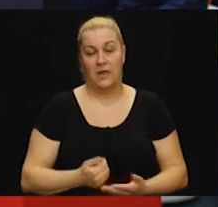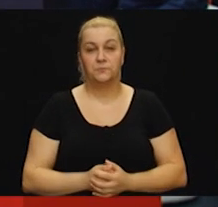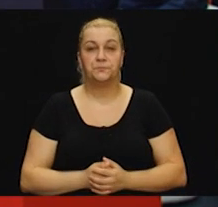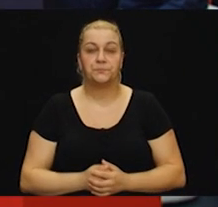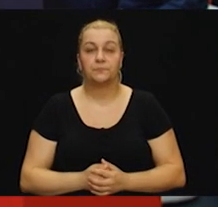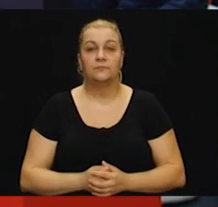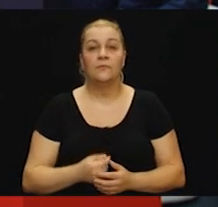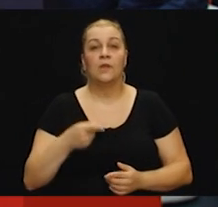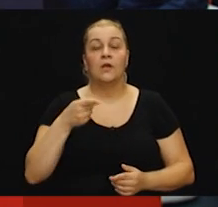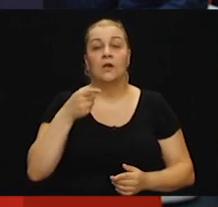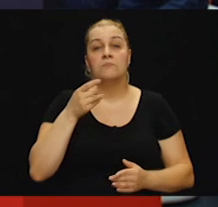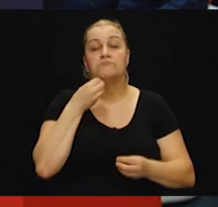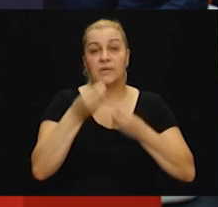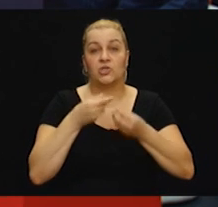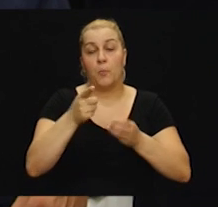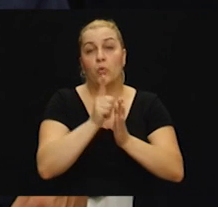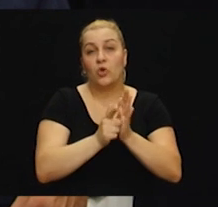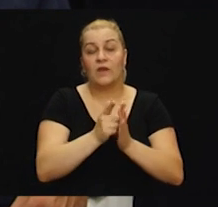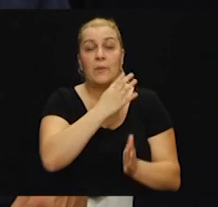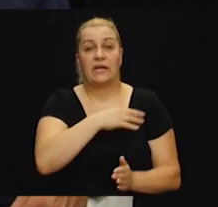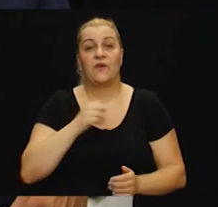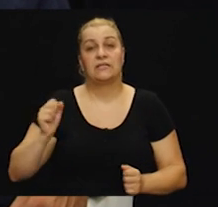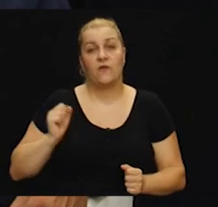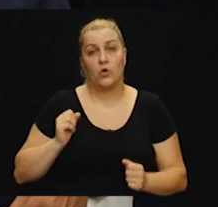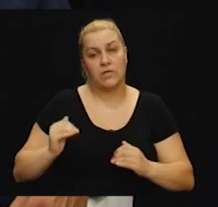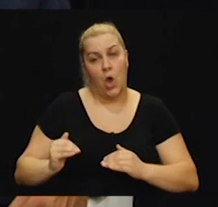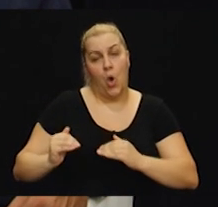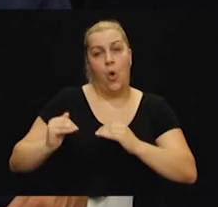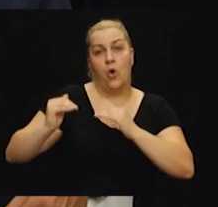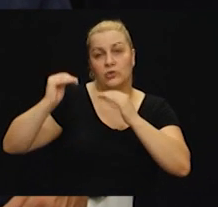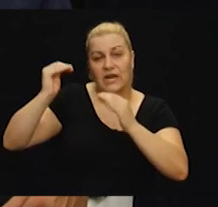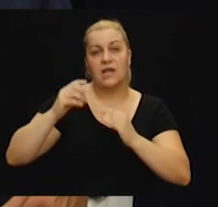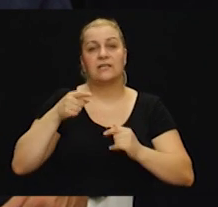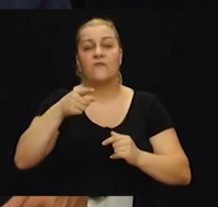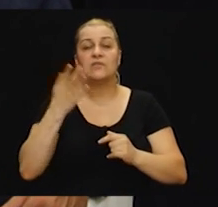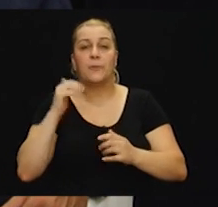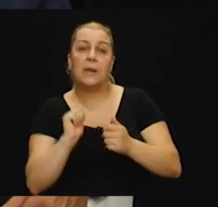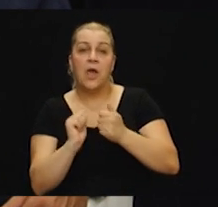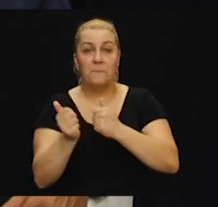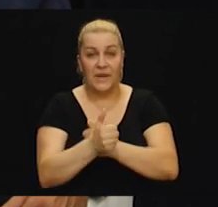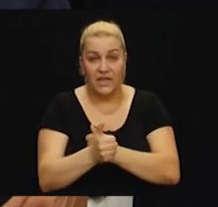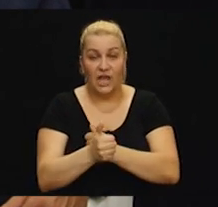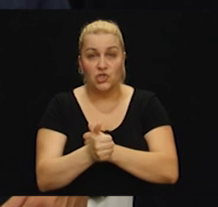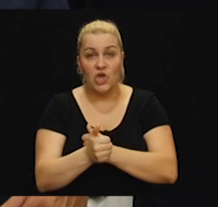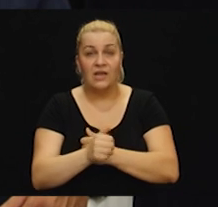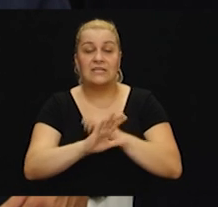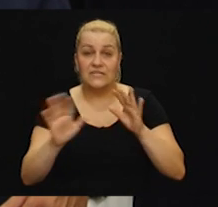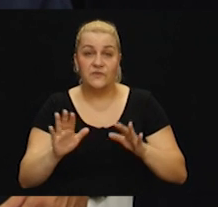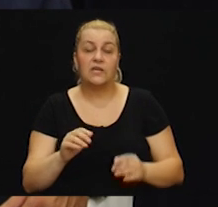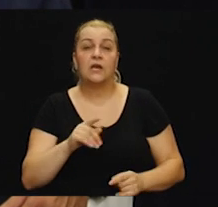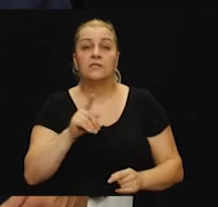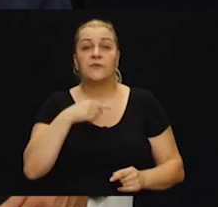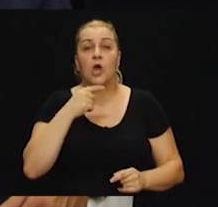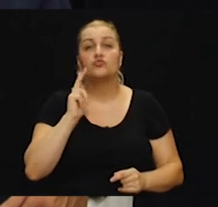odrasta, tek se priprema. Vi ste bili tada preteča Nukleus, zbor Narodne garde. S druge strane, kažu, mnogih,